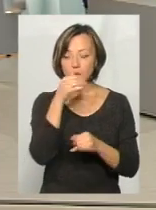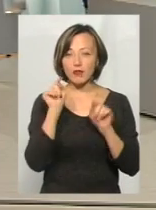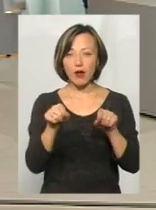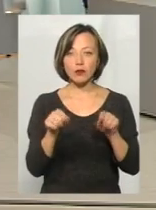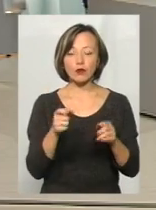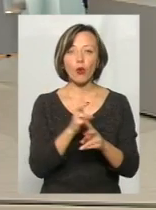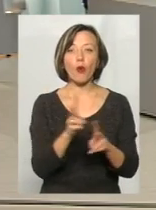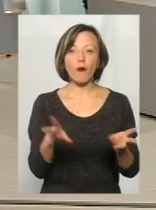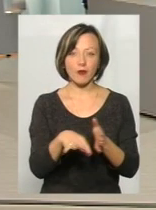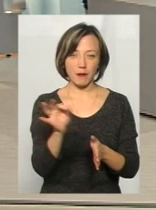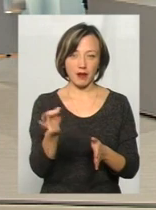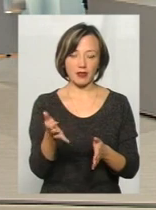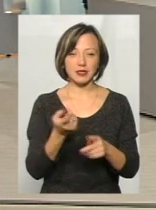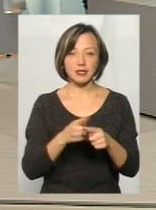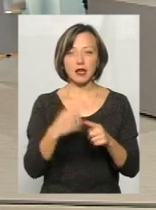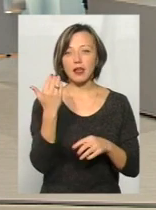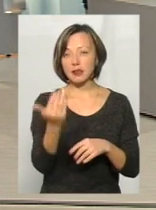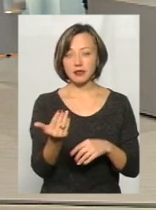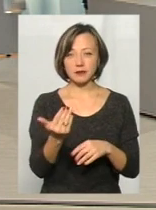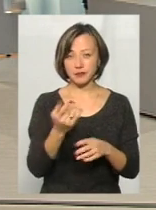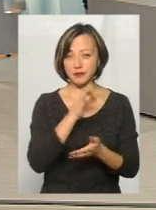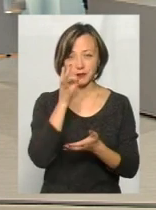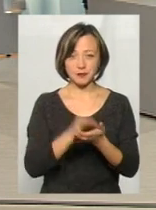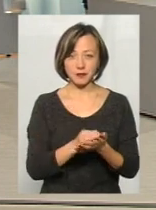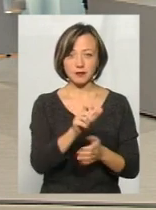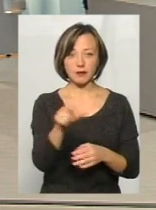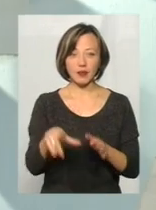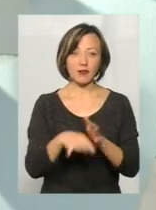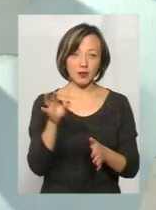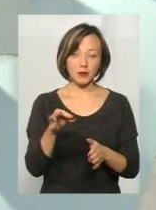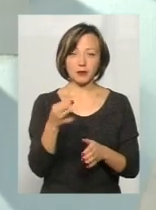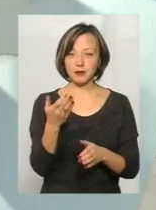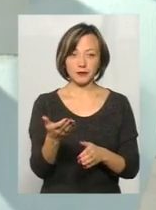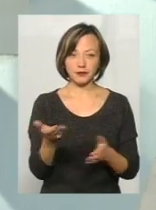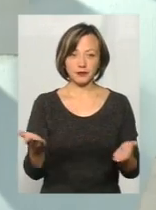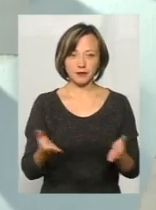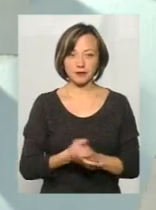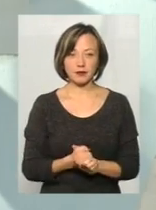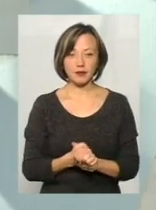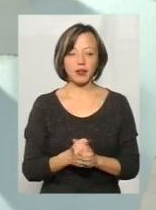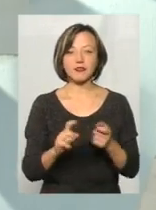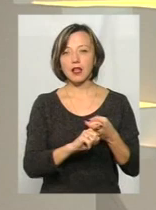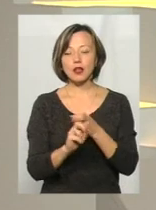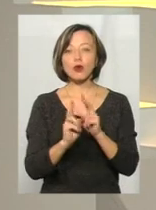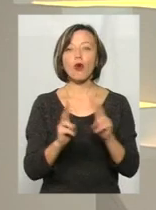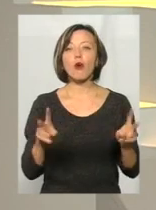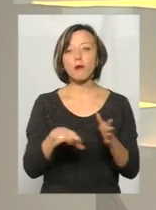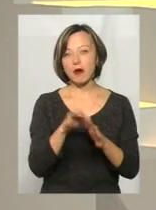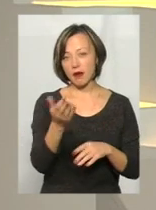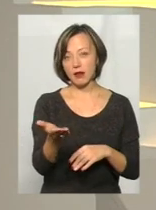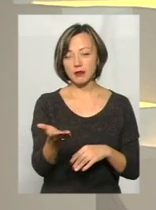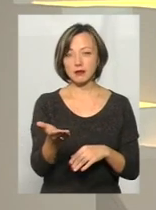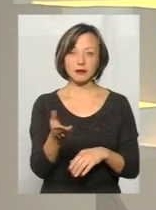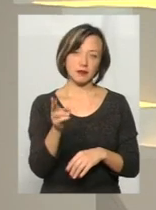виборцю, кого його вибирати. Це відповідальність виборця. Виборуть поганого, живіть з поганою. залежності від того, кого оберете,